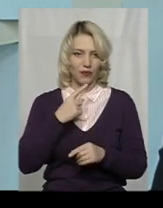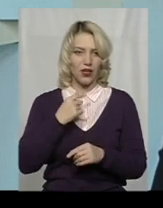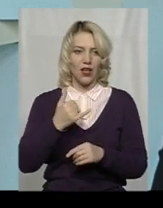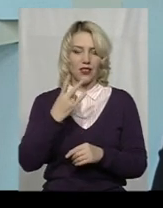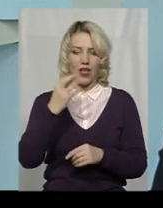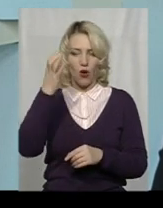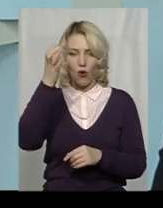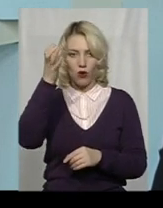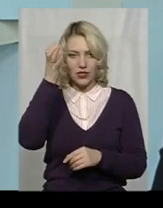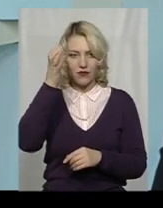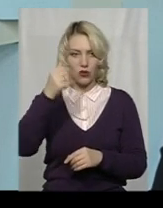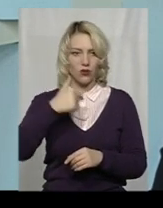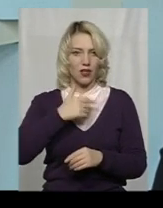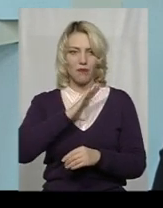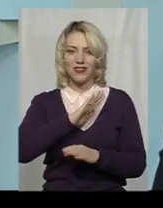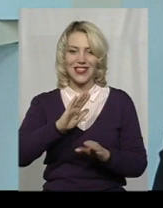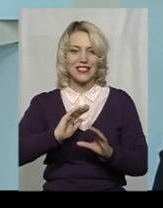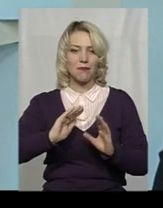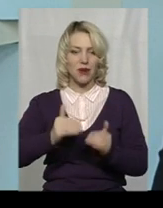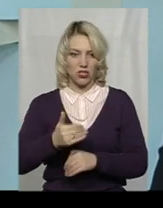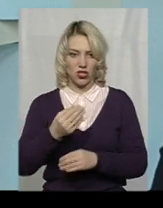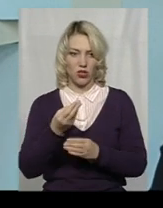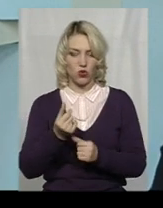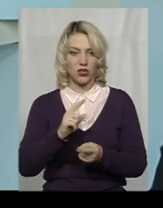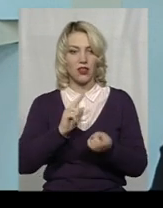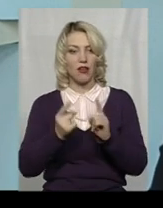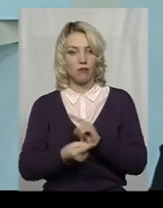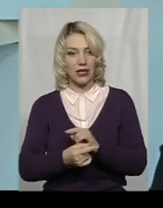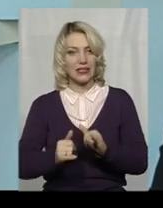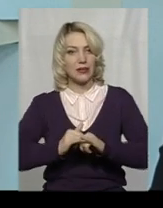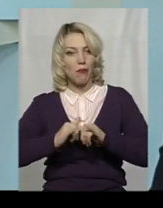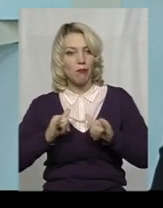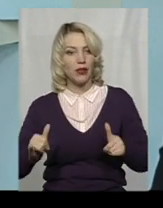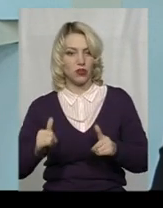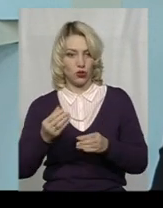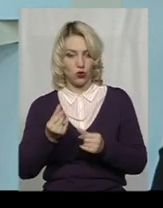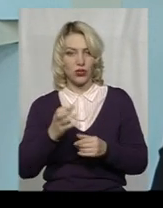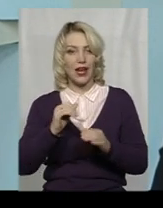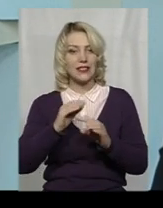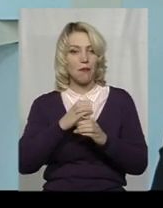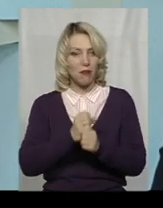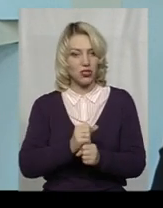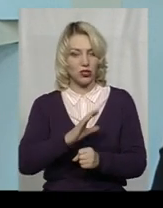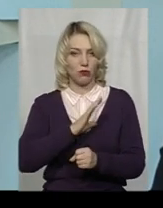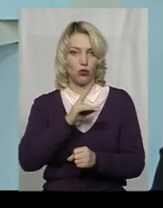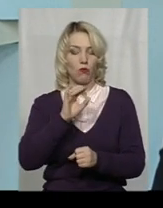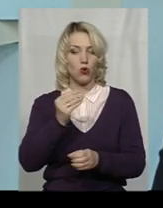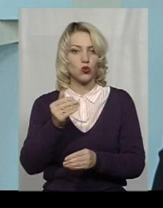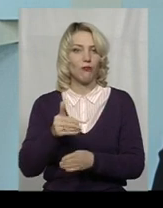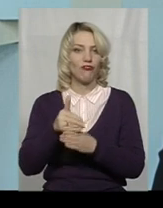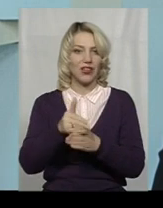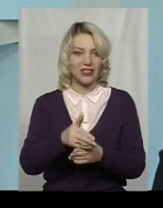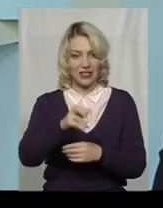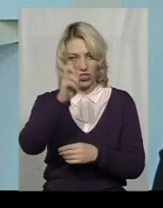не зменшували кошти, нам, наприклад, збільшили кошти на освіту, а зменшення відбулося по субвенції з